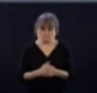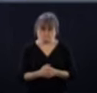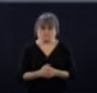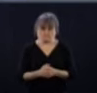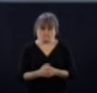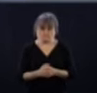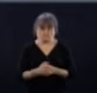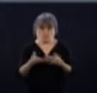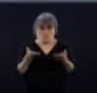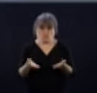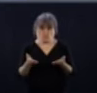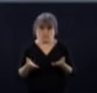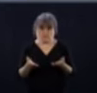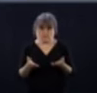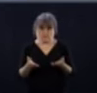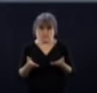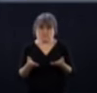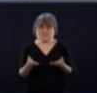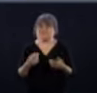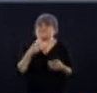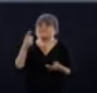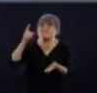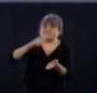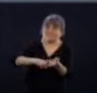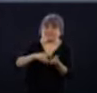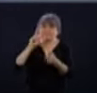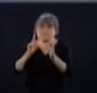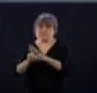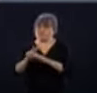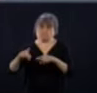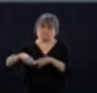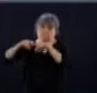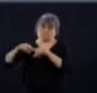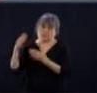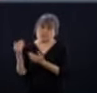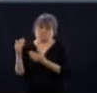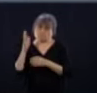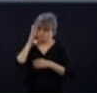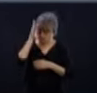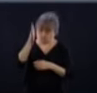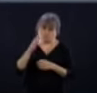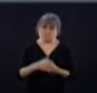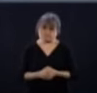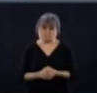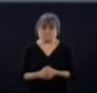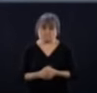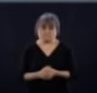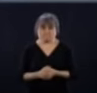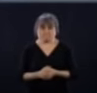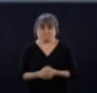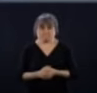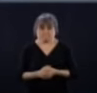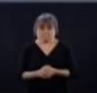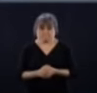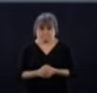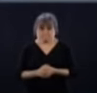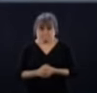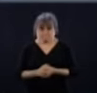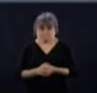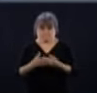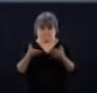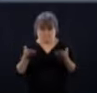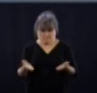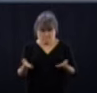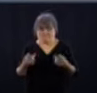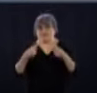ne donnant pas tout de suite une date pour ces endroits-là, mais dès que ce sera possible, nous le ferons. La raison pour laquelle on annonce dès aujourd